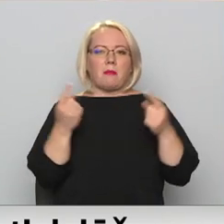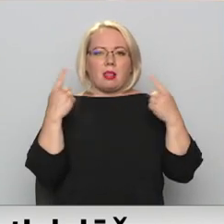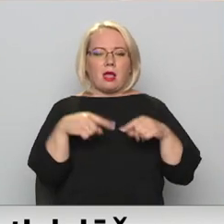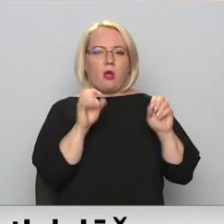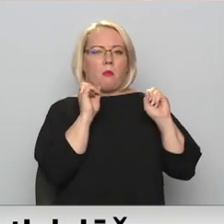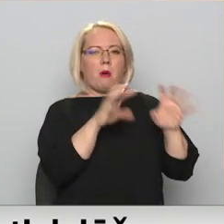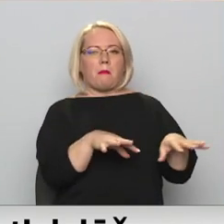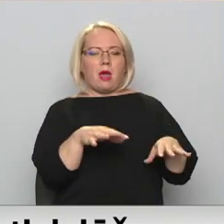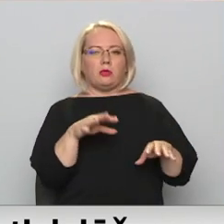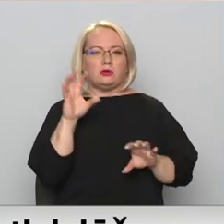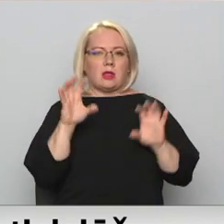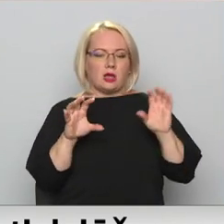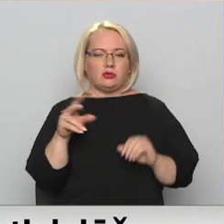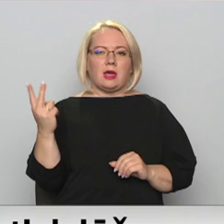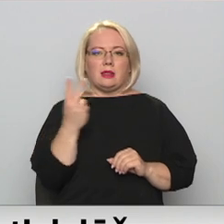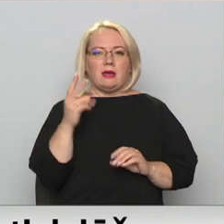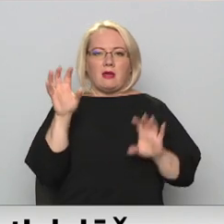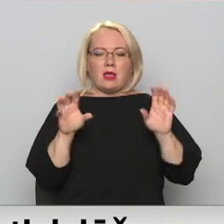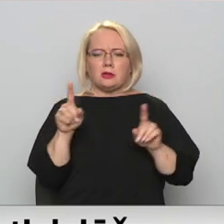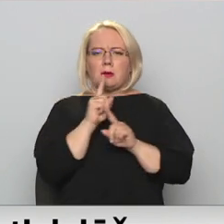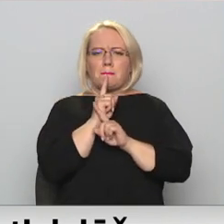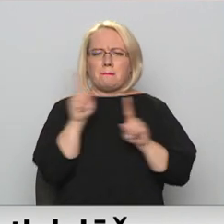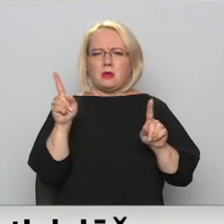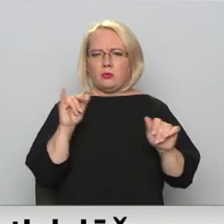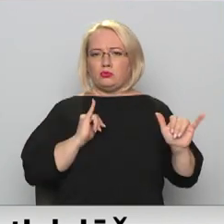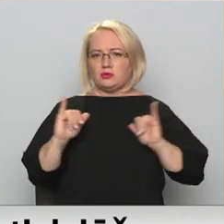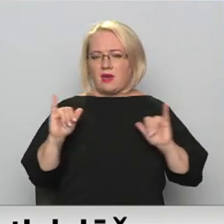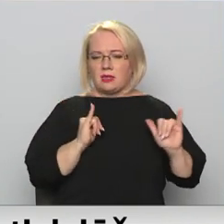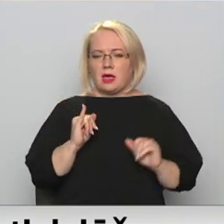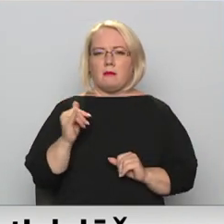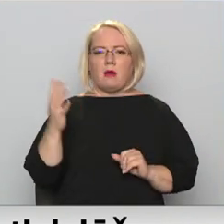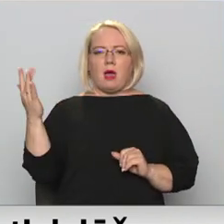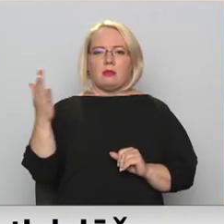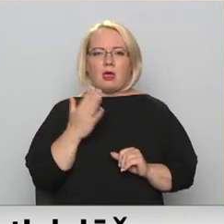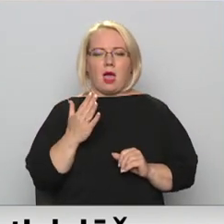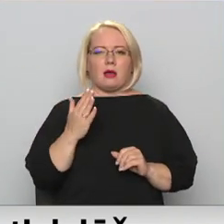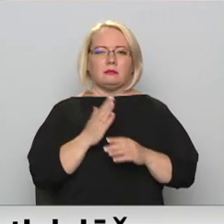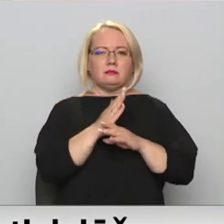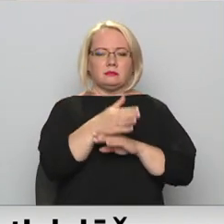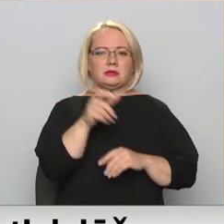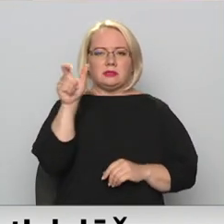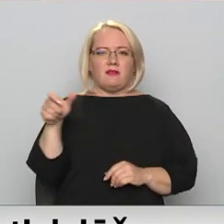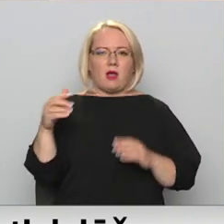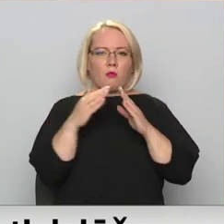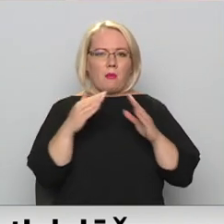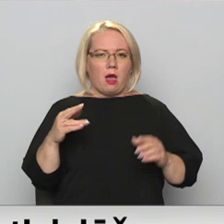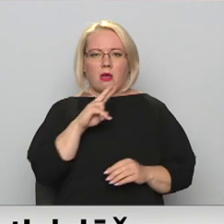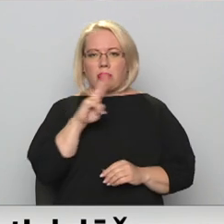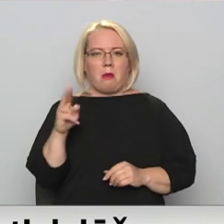tos lācēnus. Šie divi lāči ar netipisku uzvedību nāk uz cilvēku mājām, nebaidās un